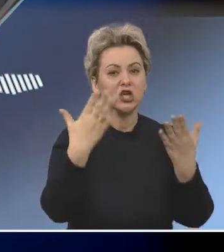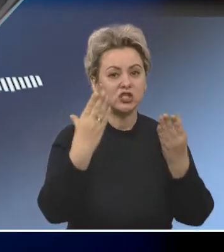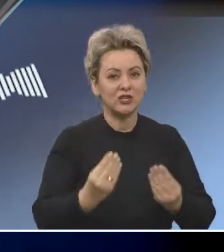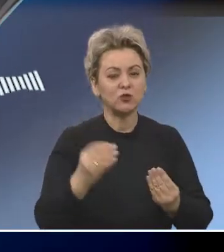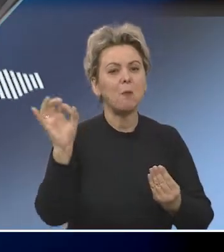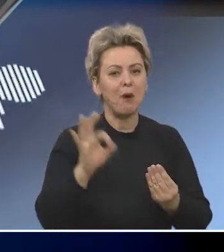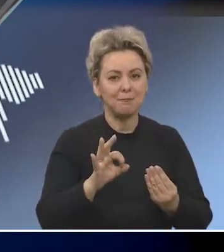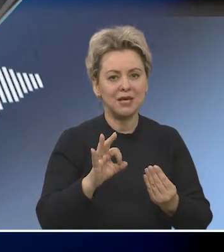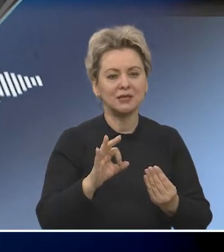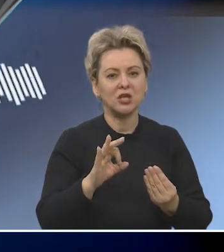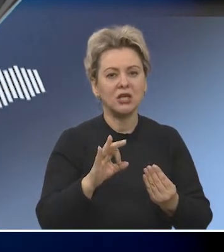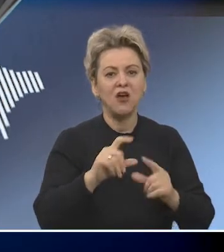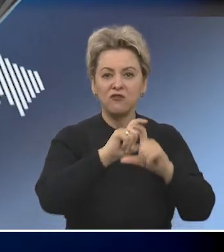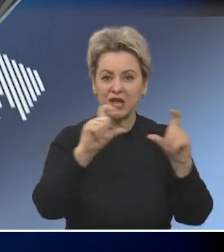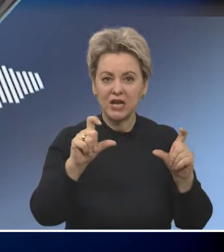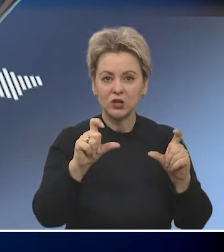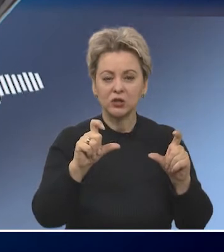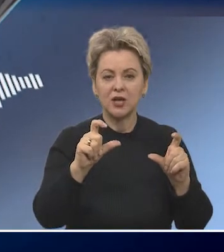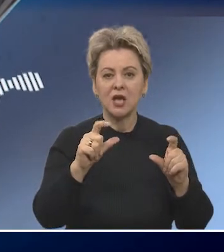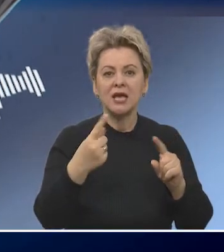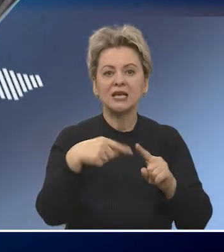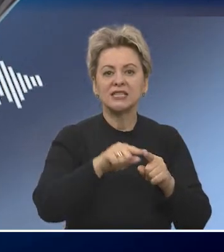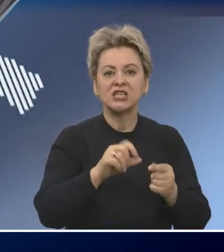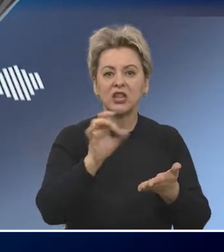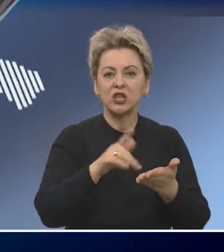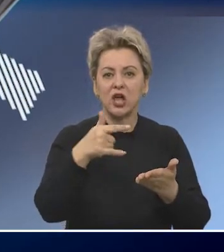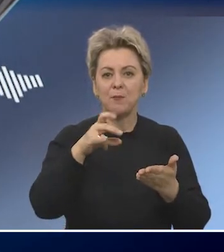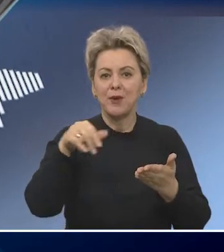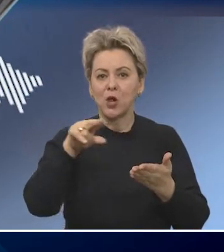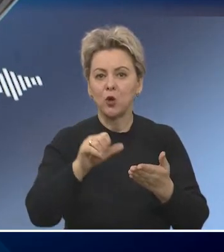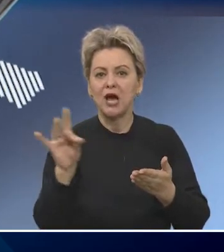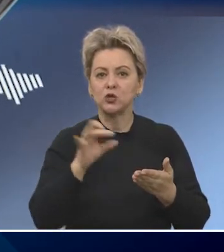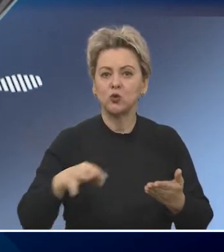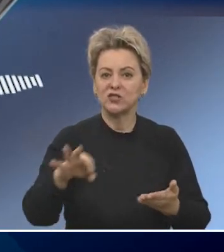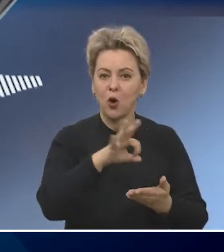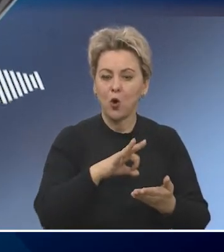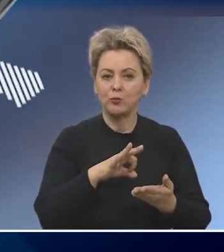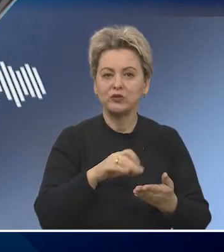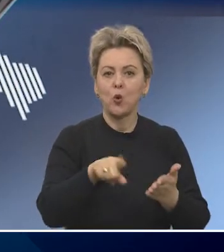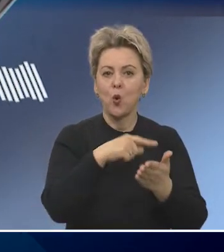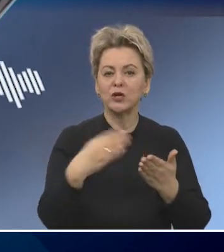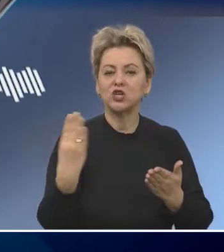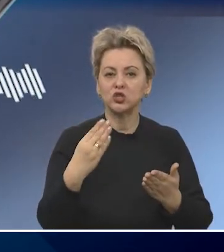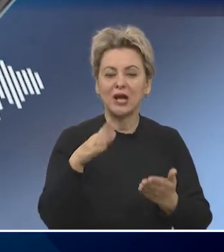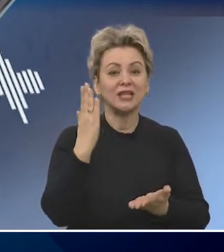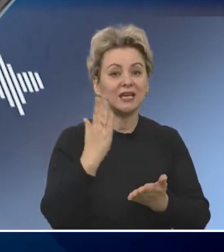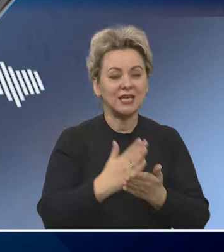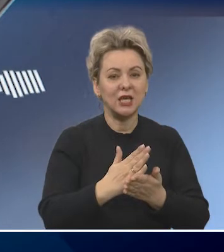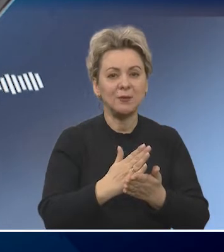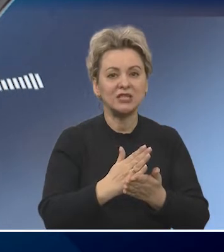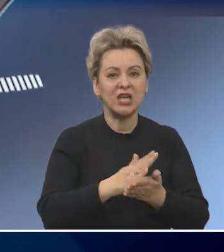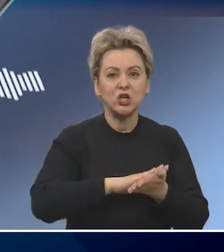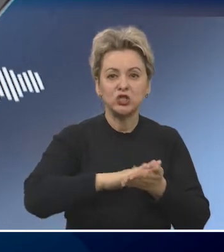На сегодняшний момент в филиале ФБУ Центр гигиены и эпидемиологии Ростовской области в городе Шахты